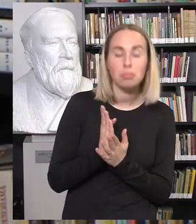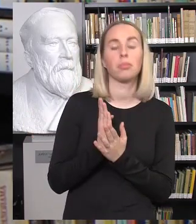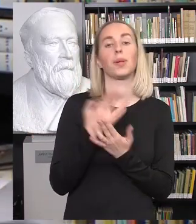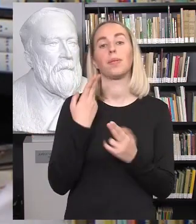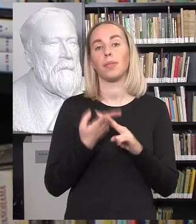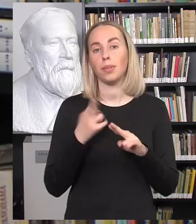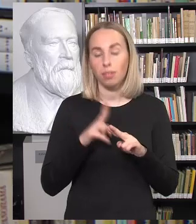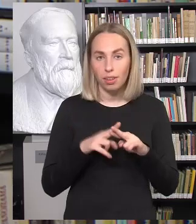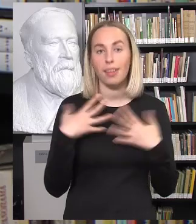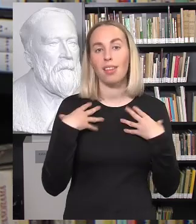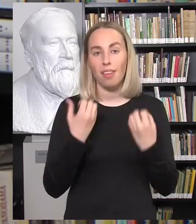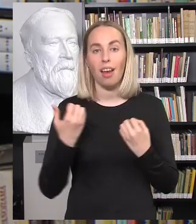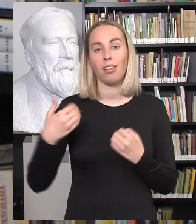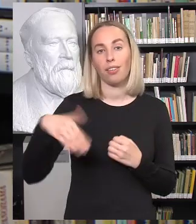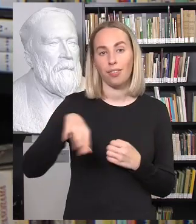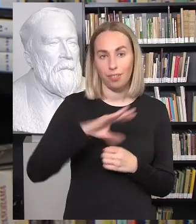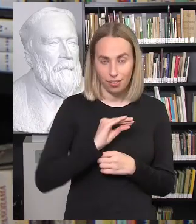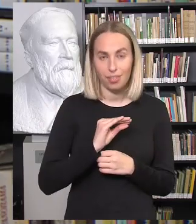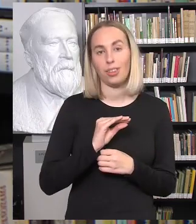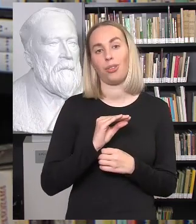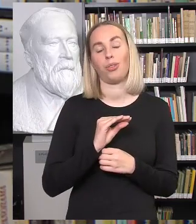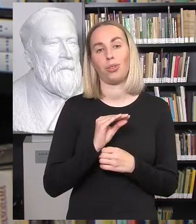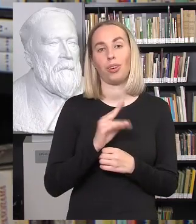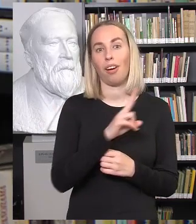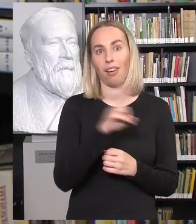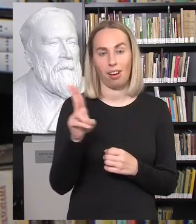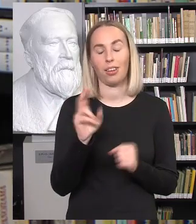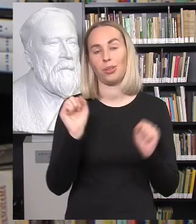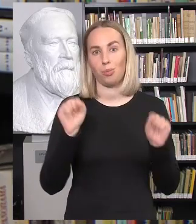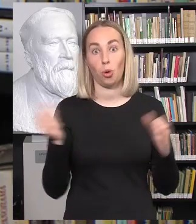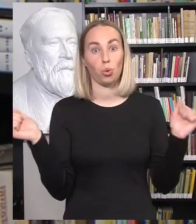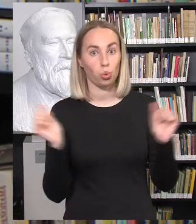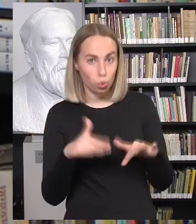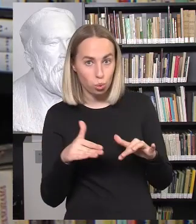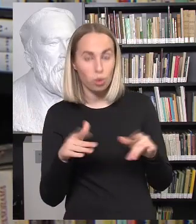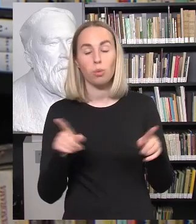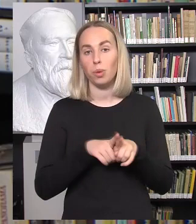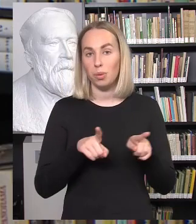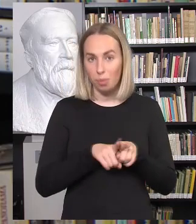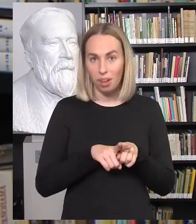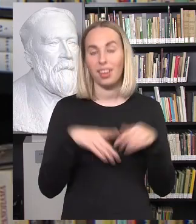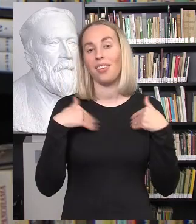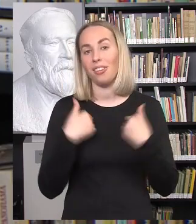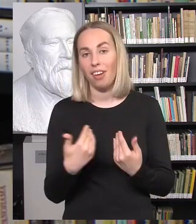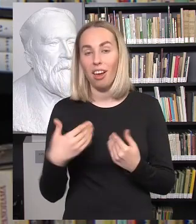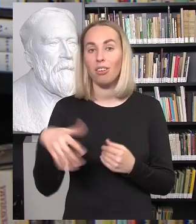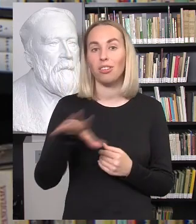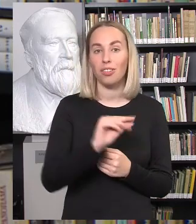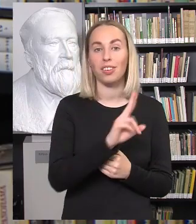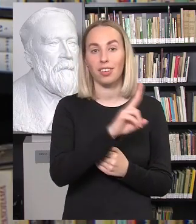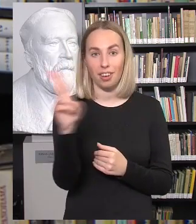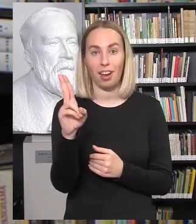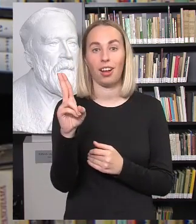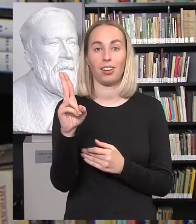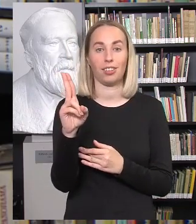kurie dar turi galimybę šiandien susirinkti čia, o dar labiau sveikinu tuos, kurie, dėl mūsų visų bendrų gerovės,